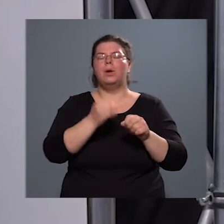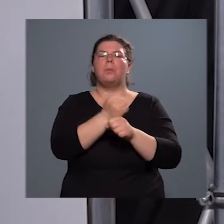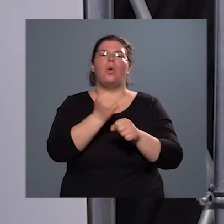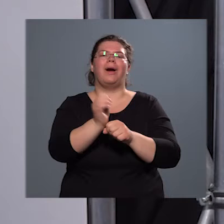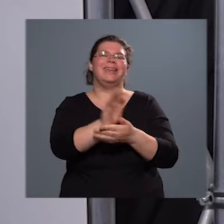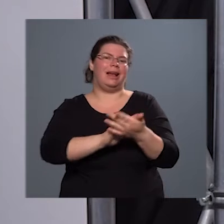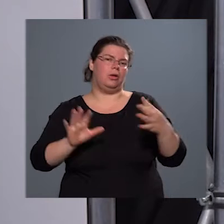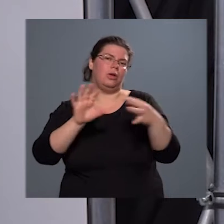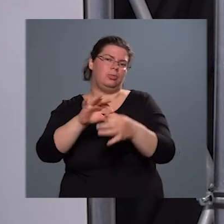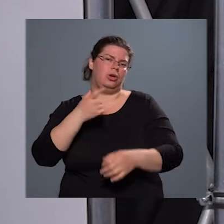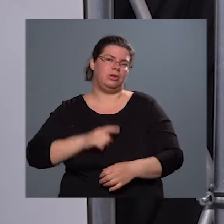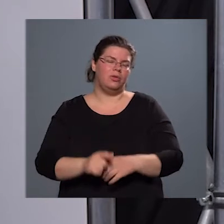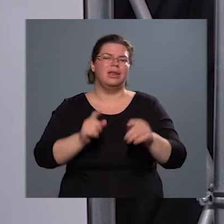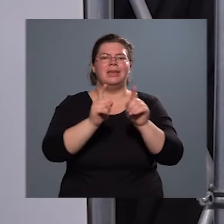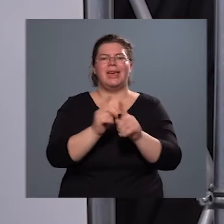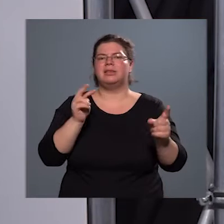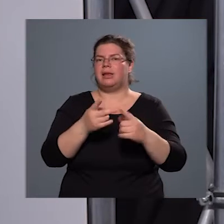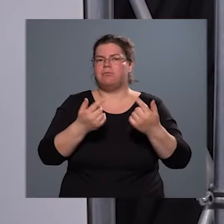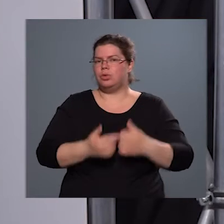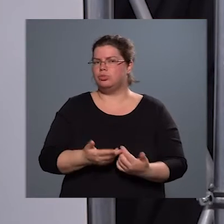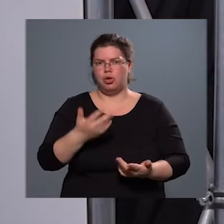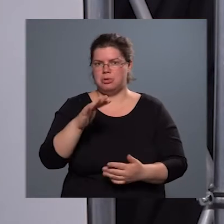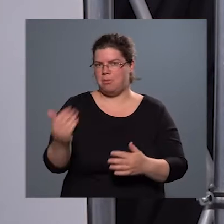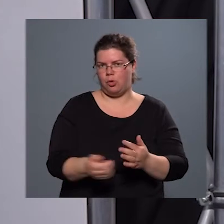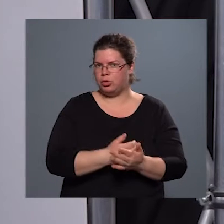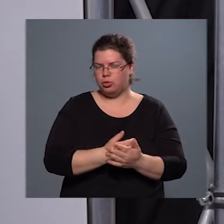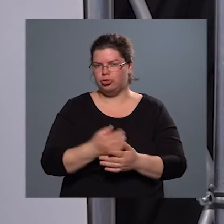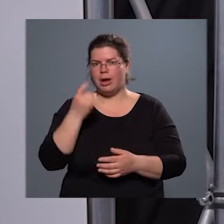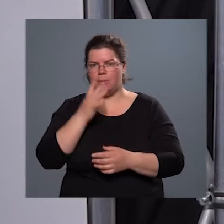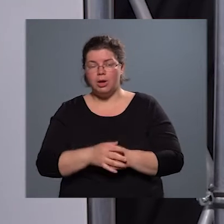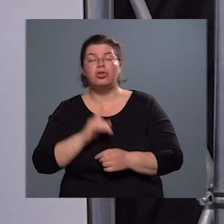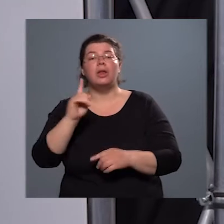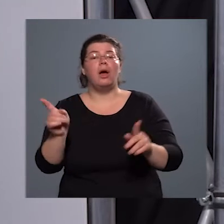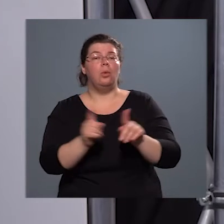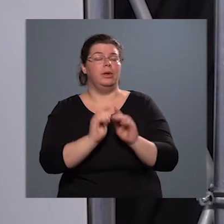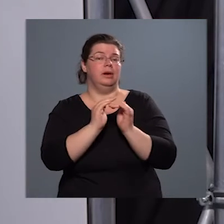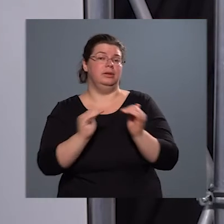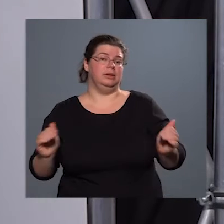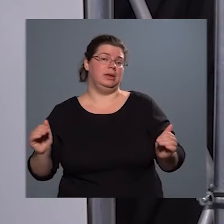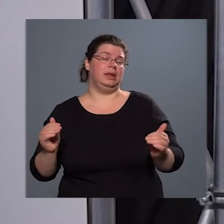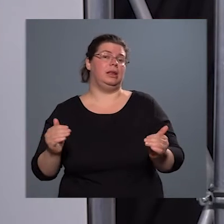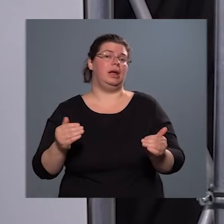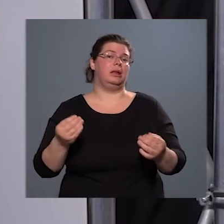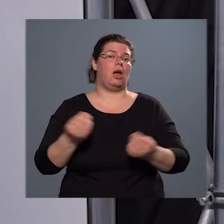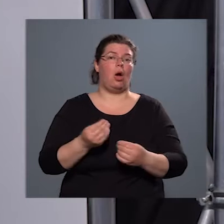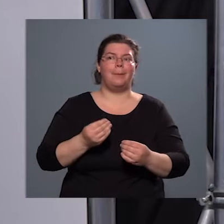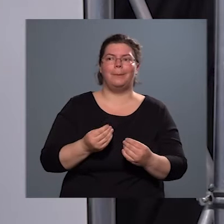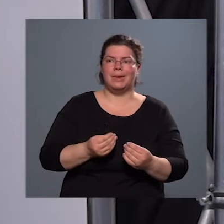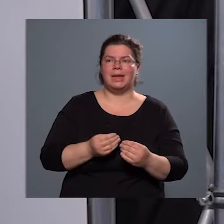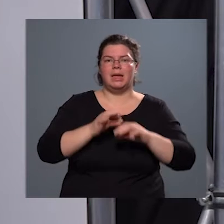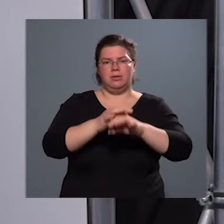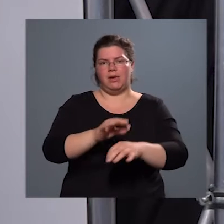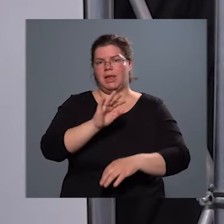kapcsolatom is volt. Tehát ilyen szempontból nem újdonság a Bajcsi, de olyan szinten, ami szinten egy